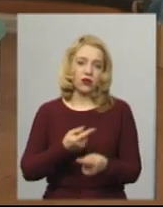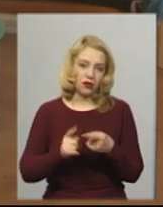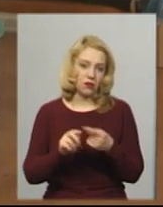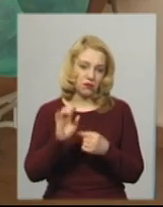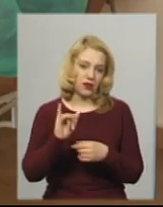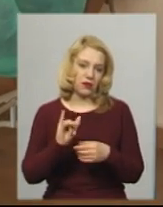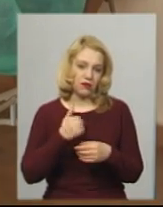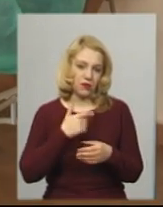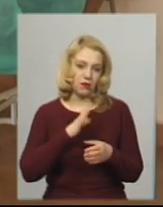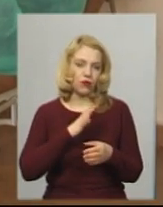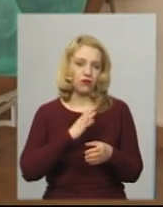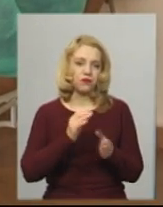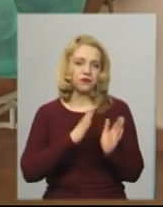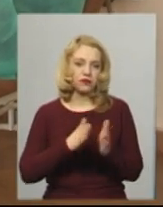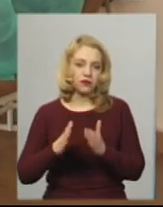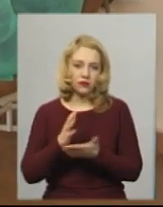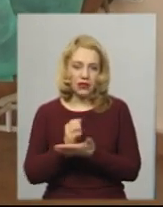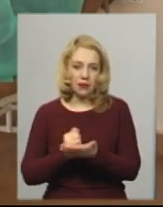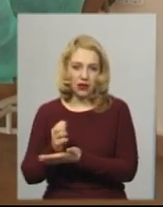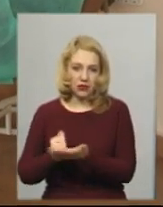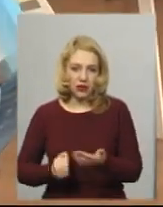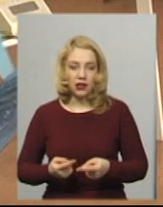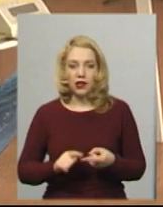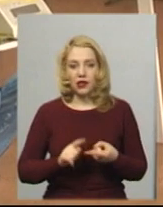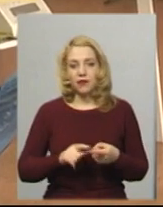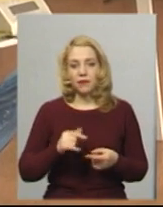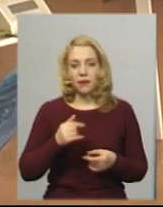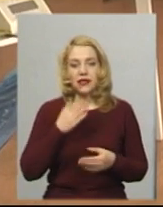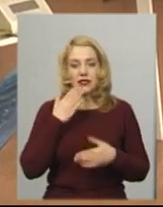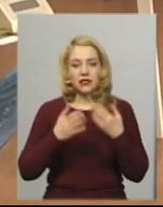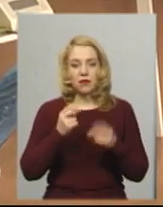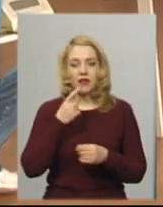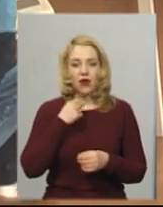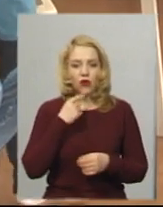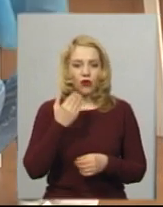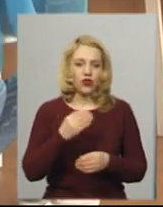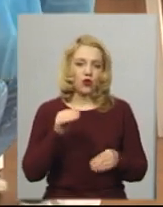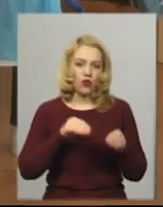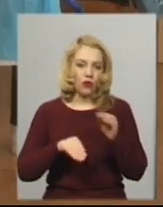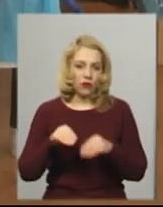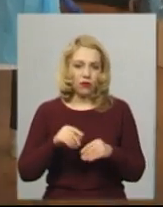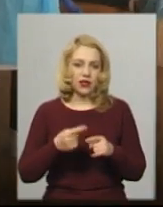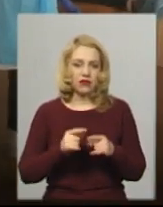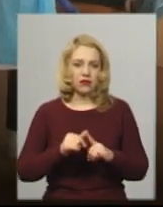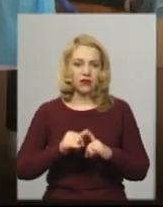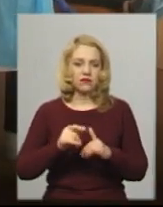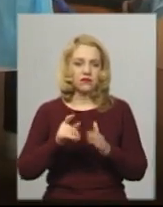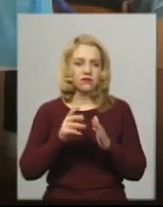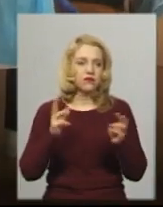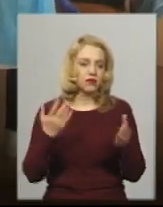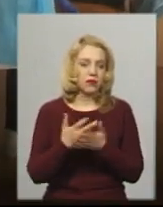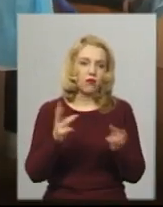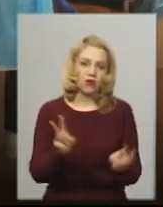які в нас є. Зі слів Людмілий Шербатюк, лікарні Хмельниччини роблять запити на кров та її компоненти не в менших об'ємах. Пожежі,